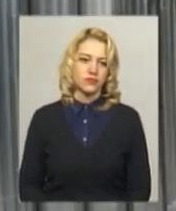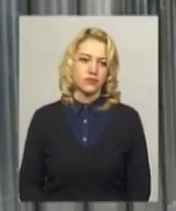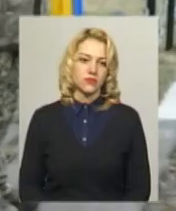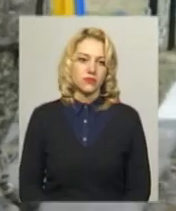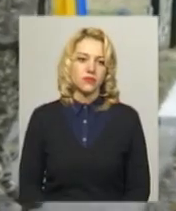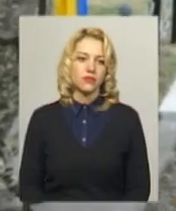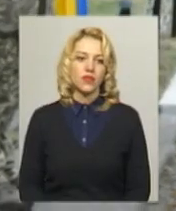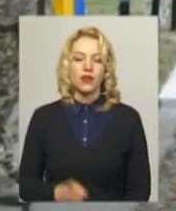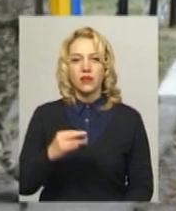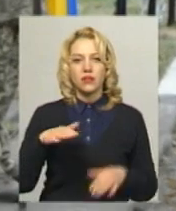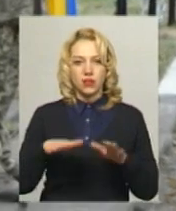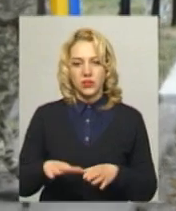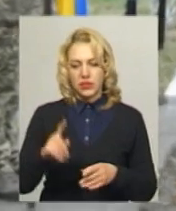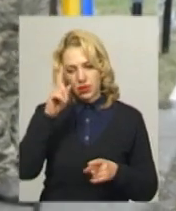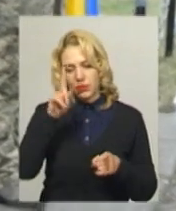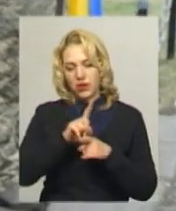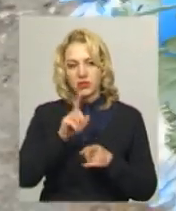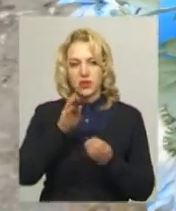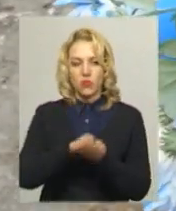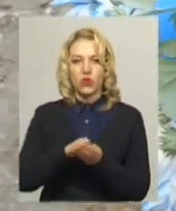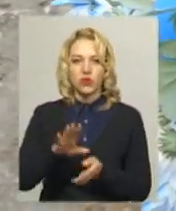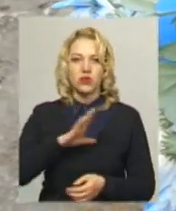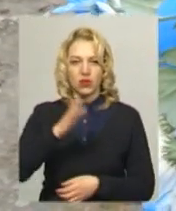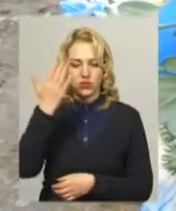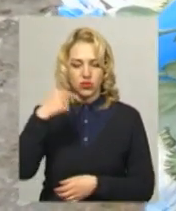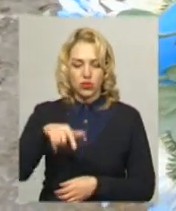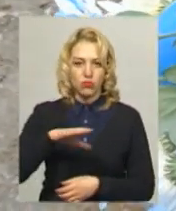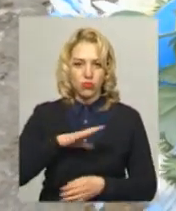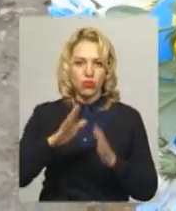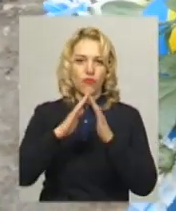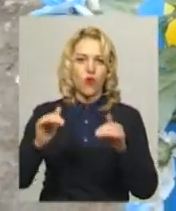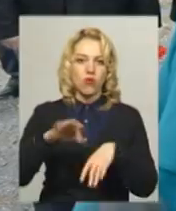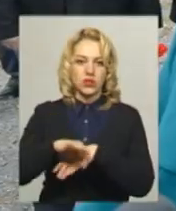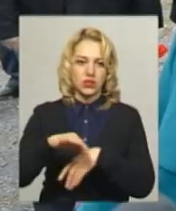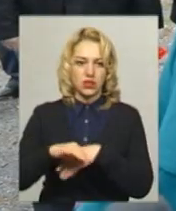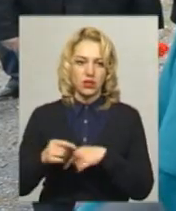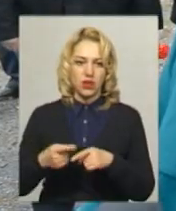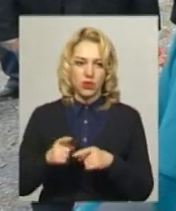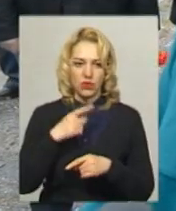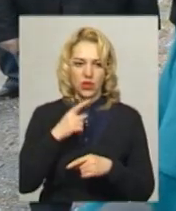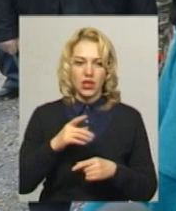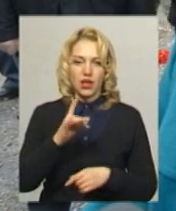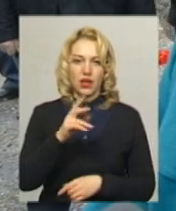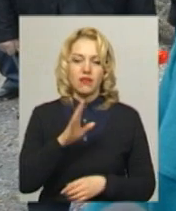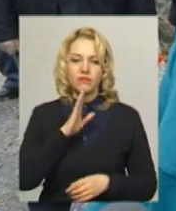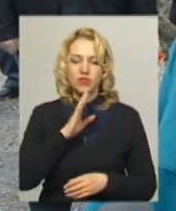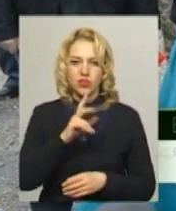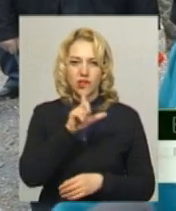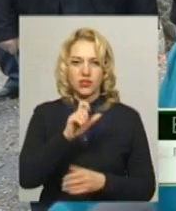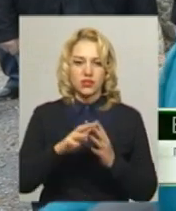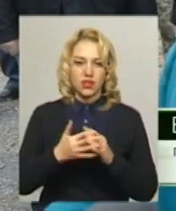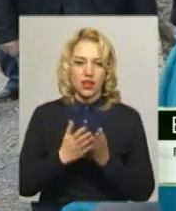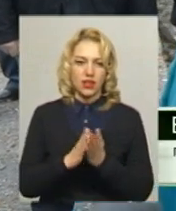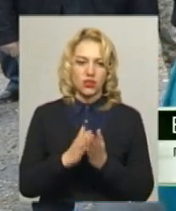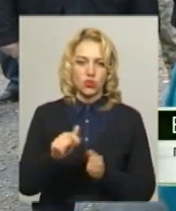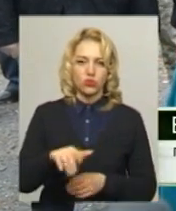На місці Брецької могили колись був концтабір. Ділиться голова ветеранської організації мікрорайону Книжківці Валентина Коляденко. Він